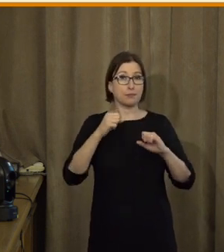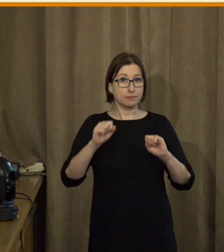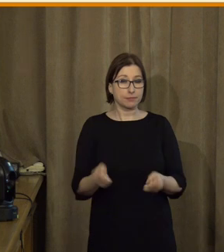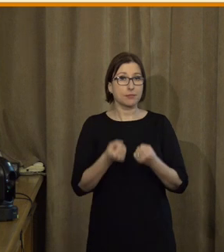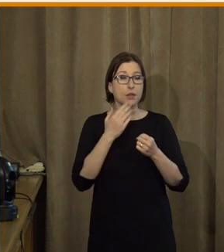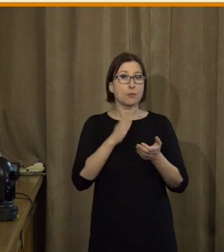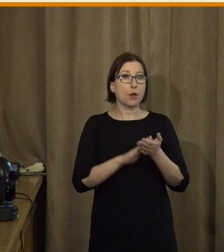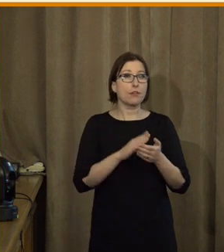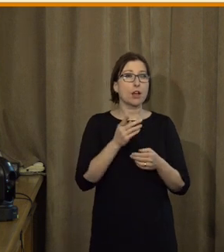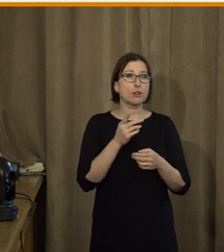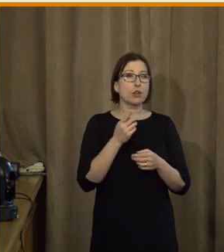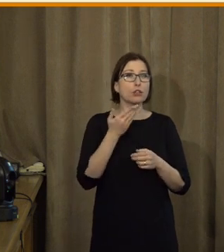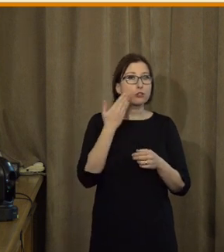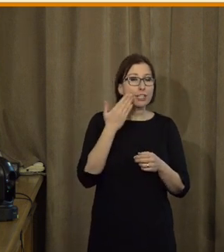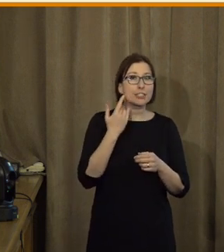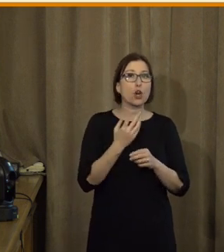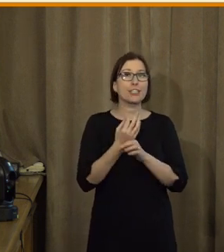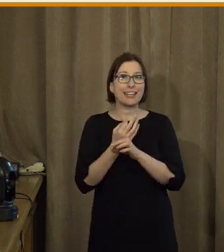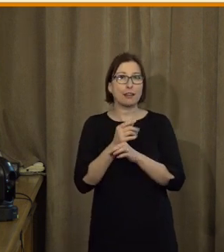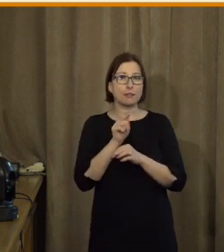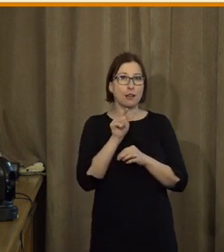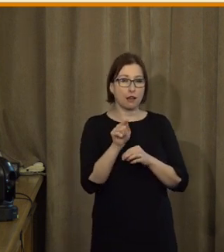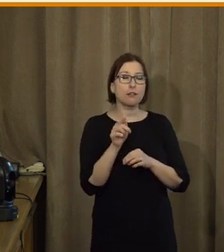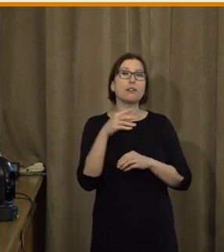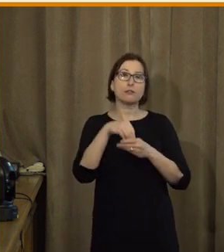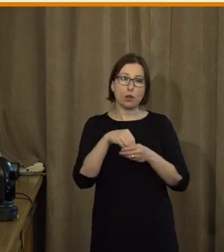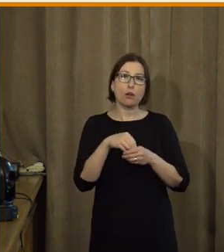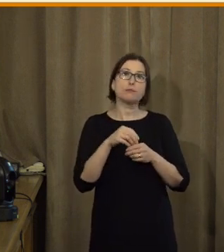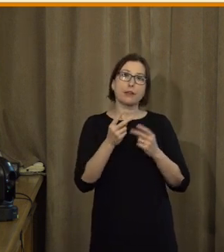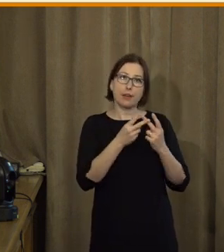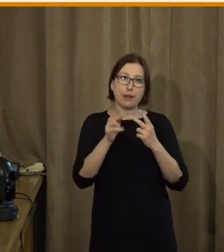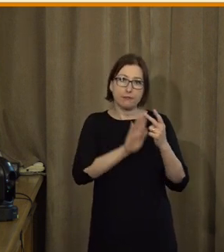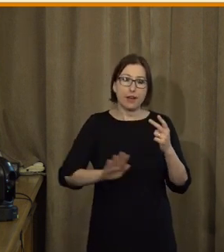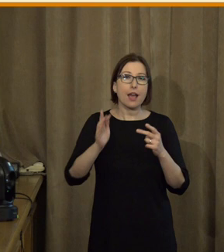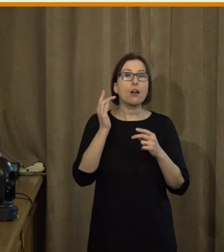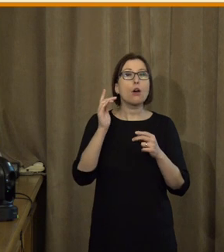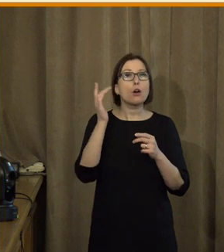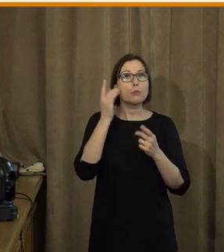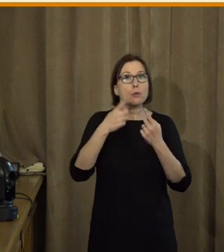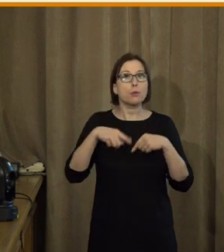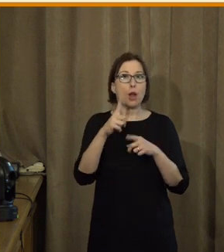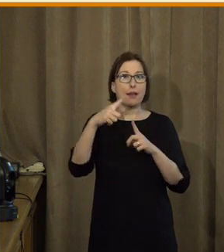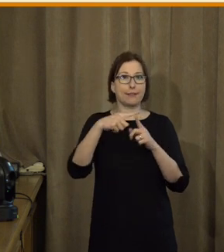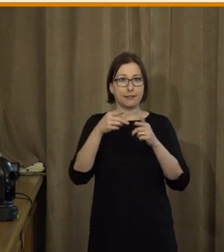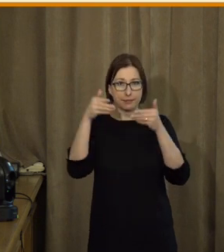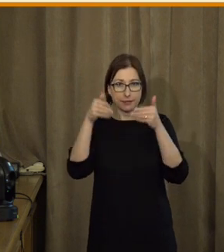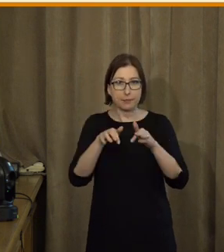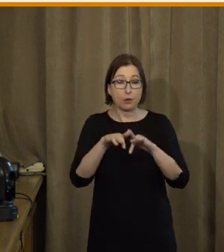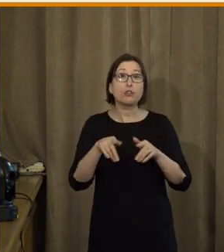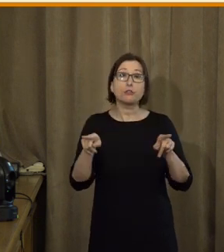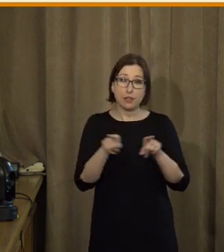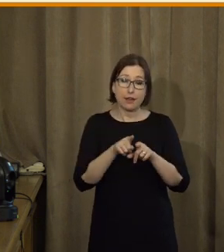aktuálně je to Českodigital, což je vlastně platforma IT odborníků, která se hodně podílí právě i na